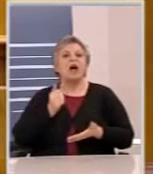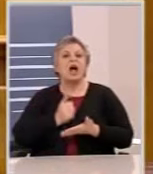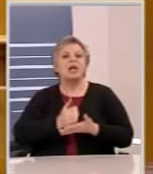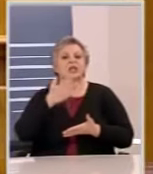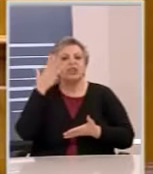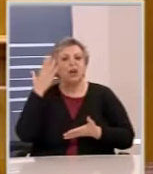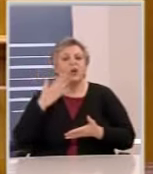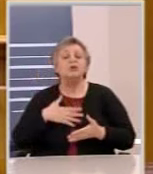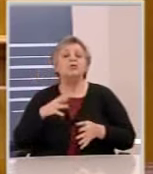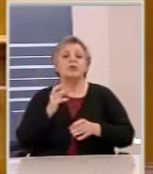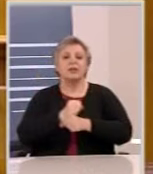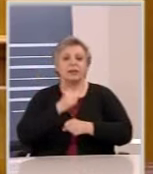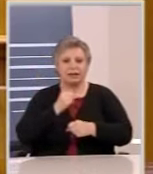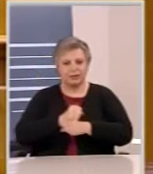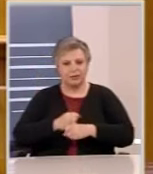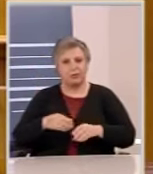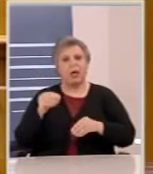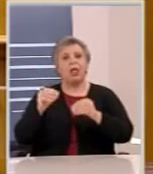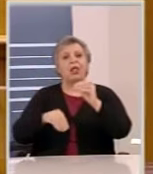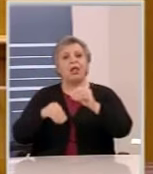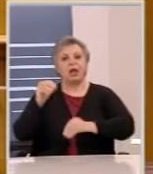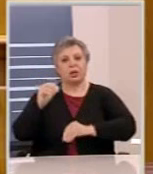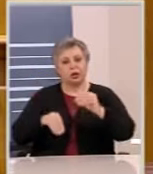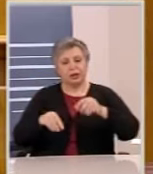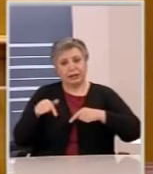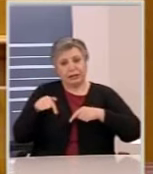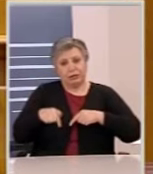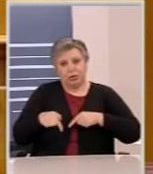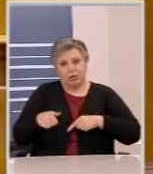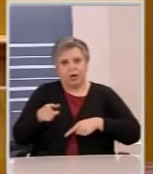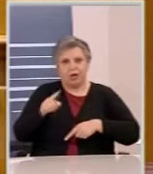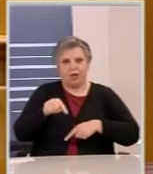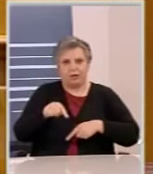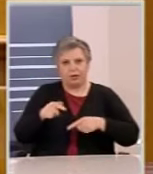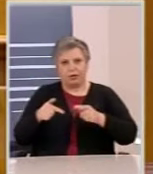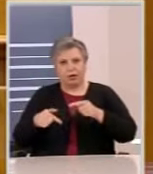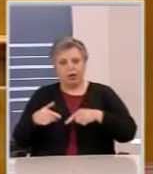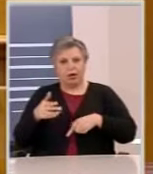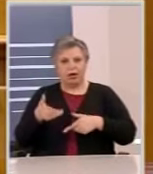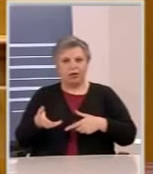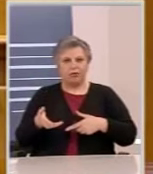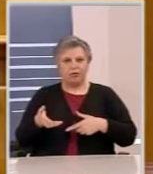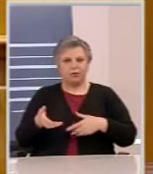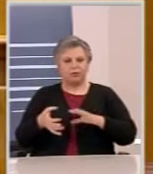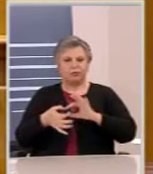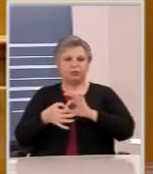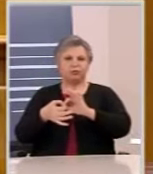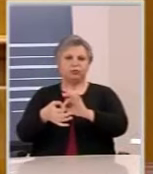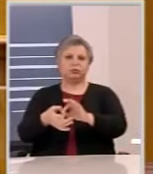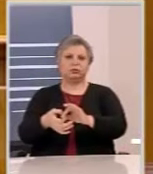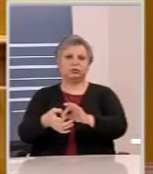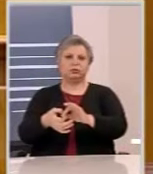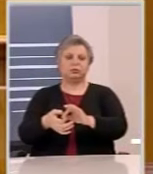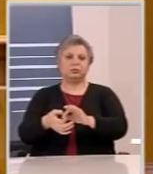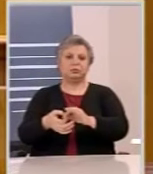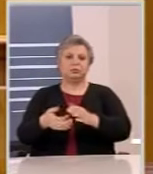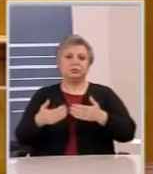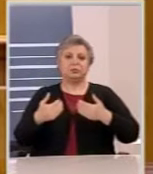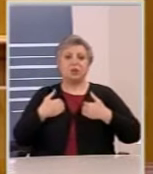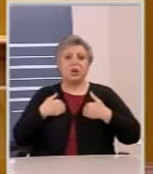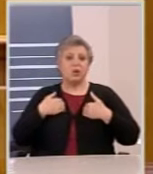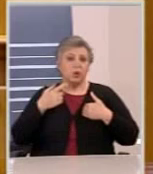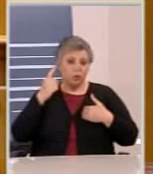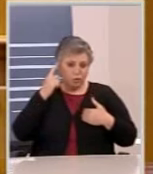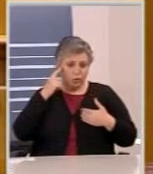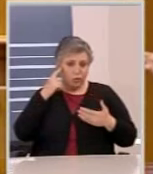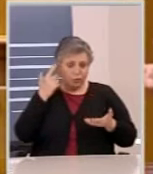εκλογές τώρα, εκλογές θα γίνουν, εκλογές αύριο. Και νομίζω, και αυτό ποια είναι η διαπίστωση που την